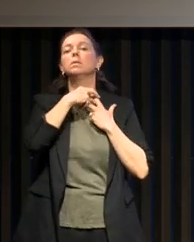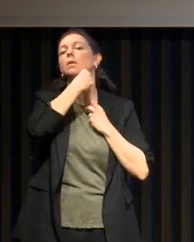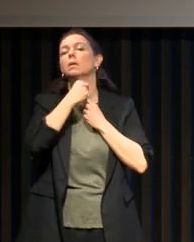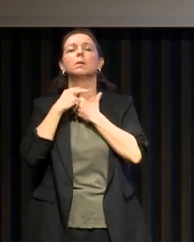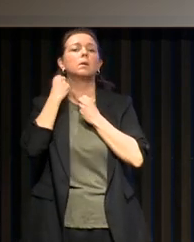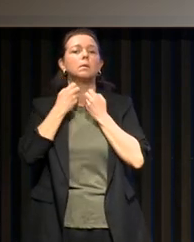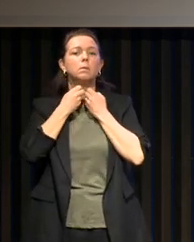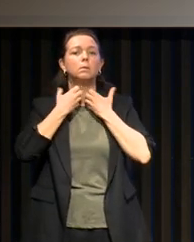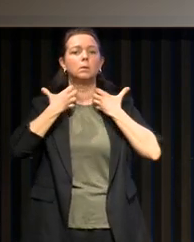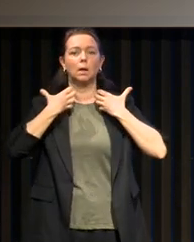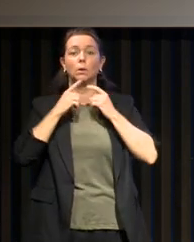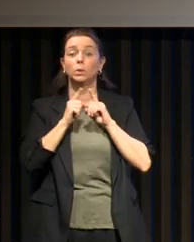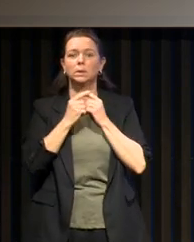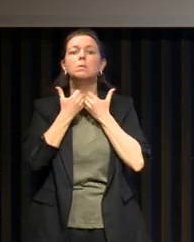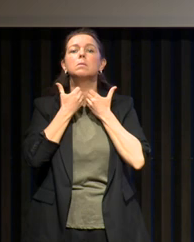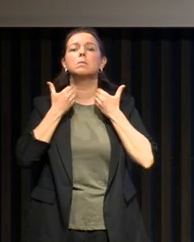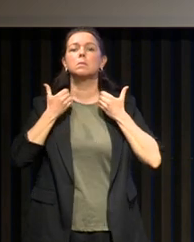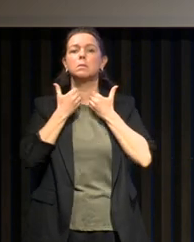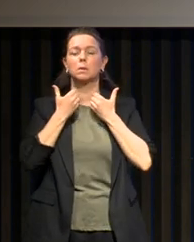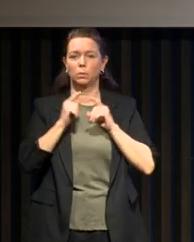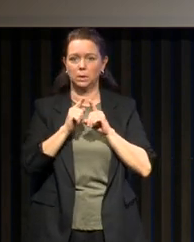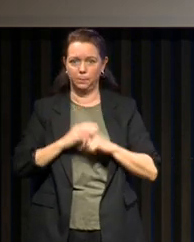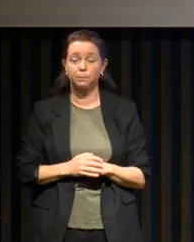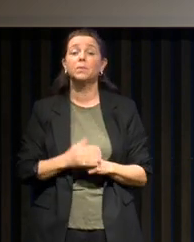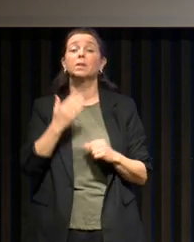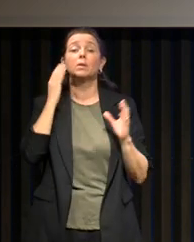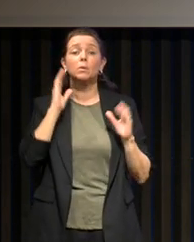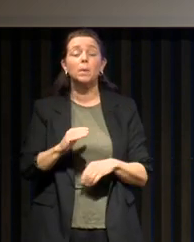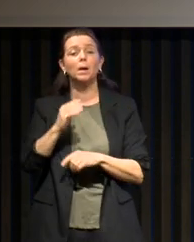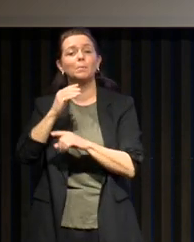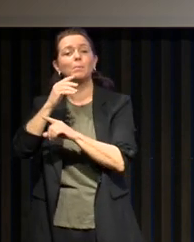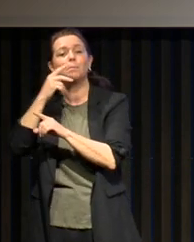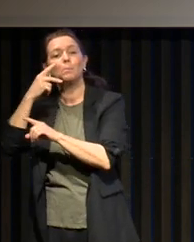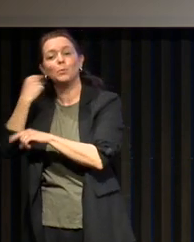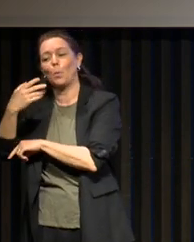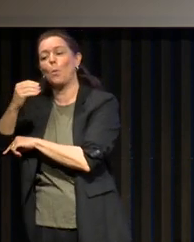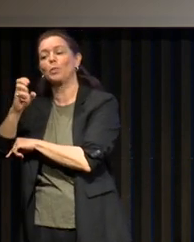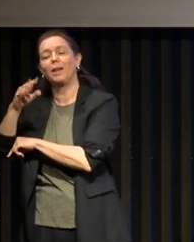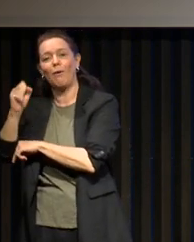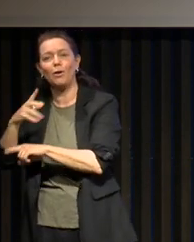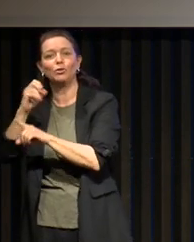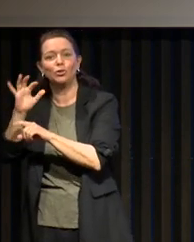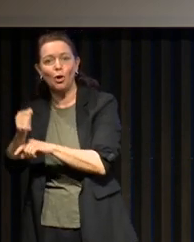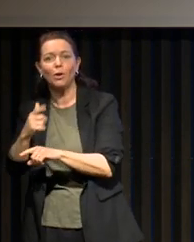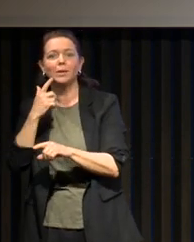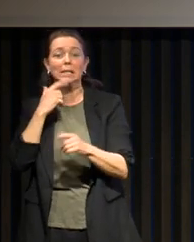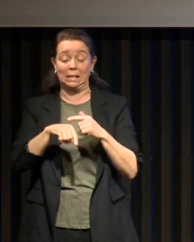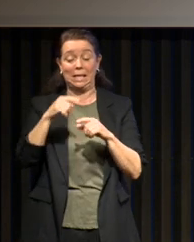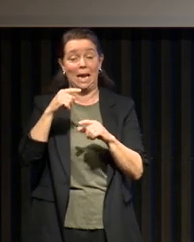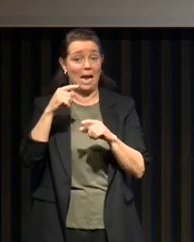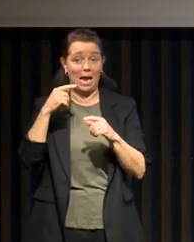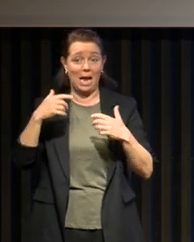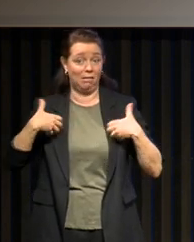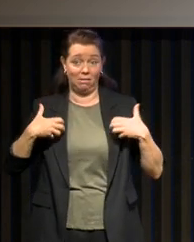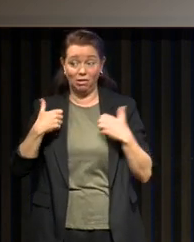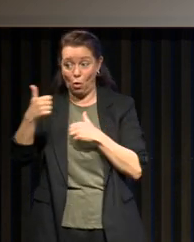un élément très important qui fait que, en fait, même s'ils ont essayé, Pierre-Philippe et Pierre-Jean Monterolle, à faire des syndromes d'apnées obstructive du sommeil chez le macaque, en fait, c'est impossible.